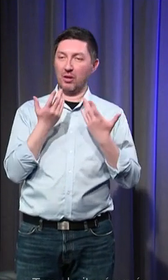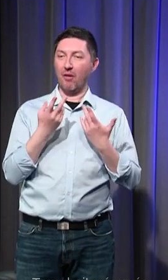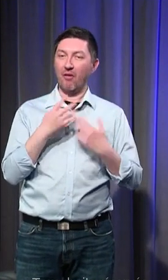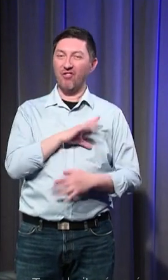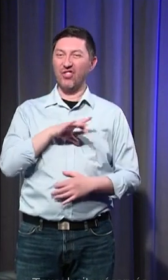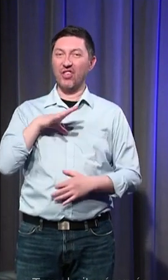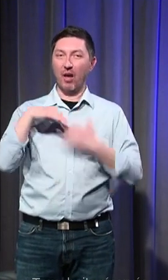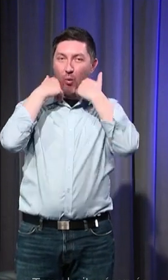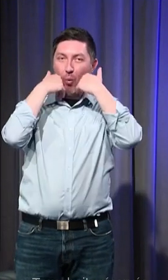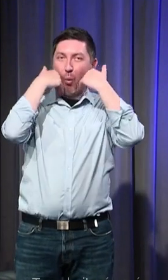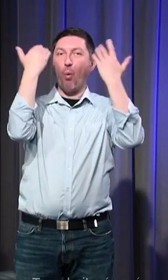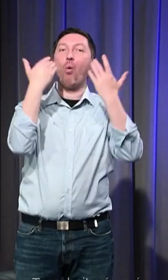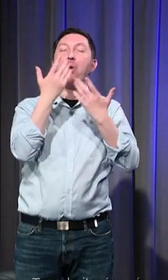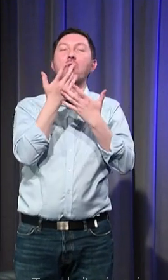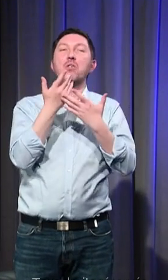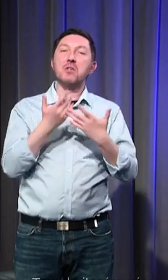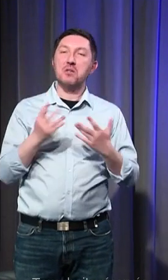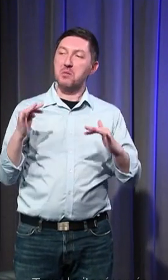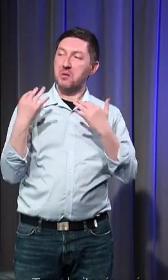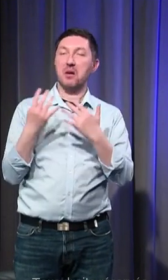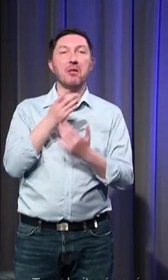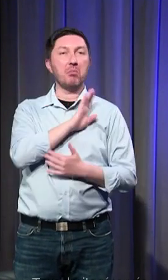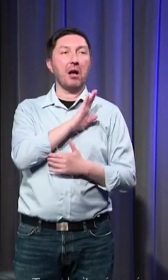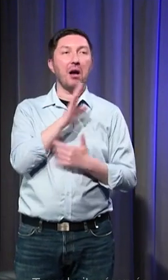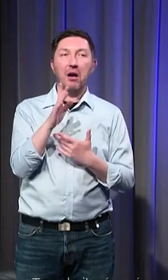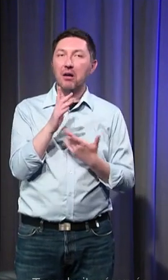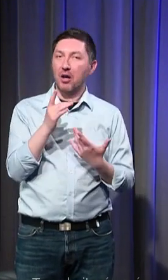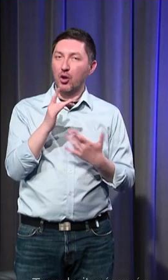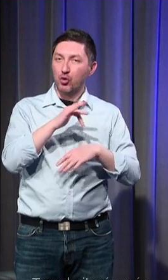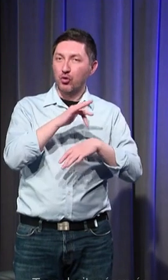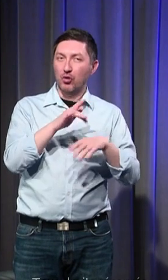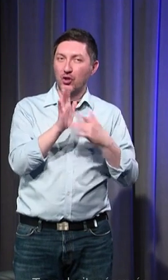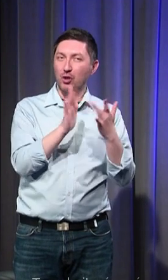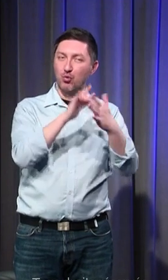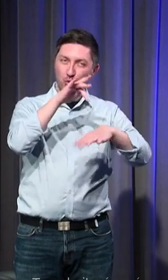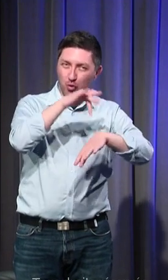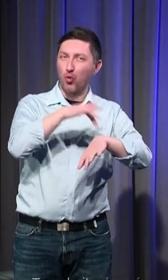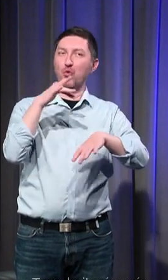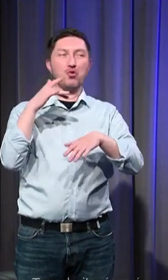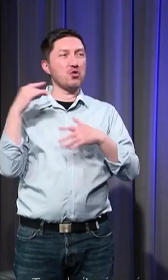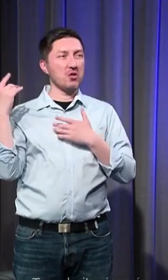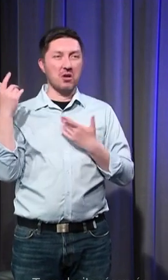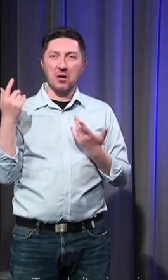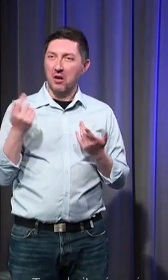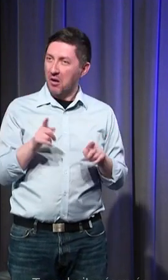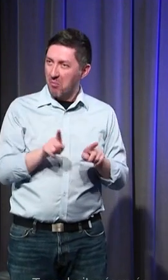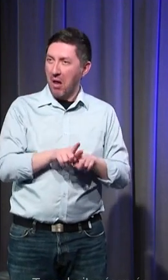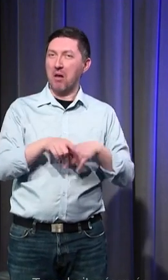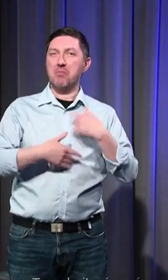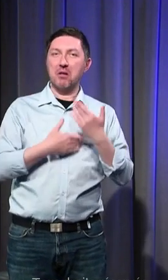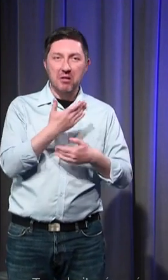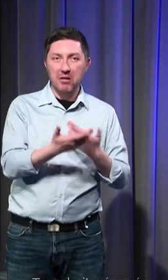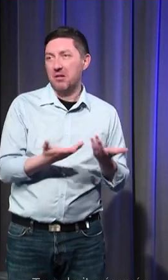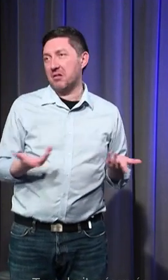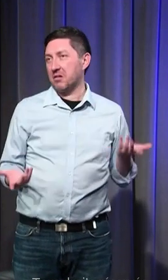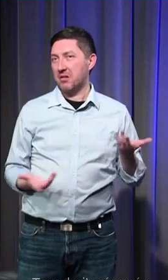'autorité de légitimité voire d'ascendant sur des gens puissants en renversant complètement l'état